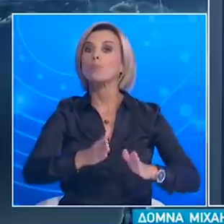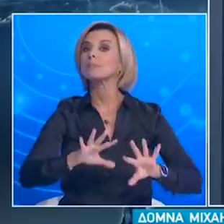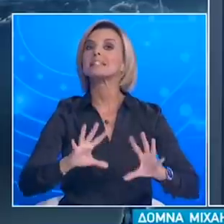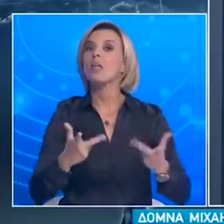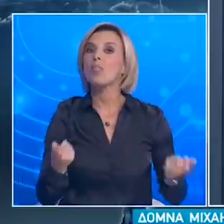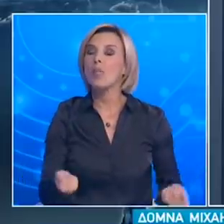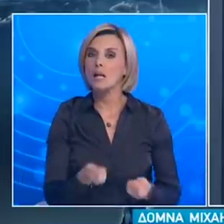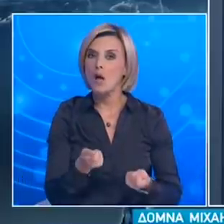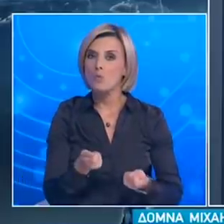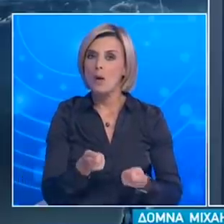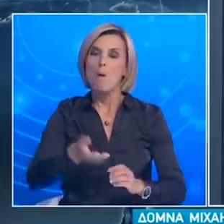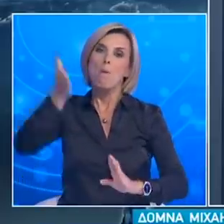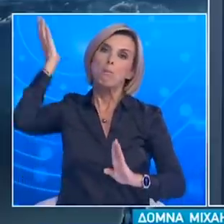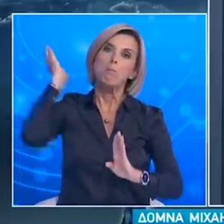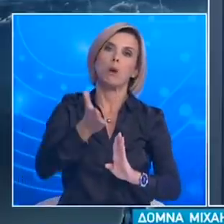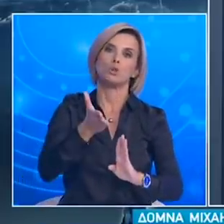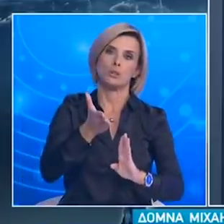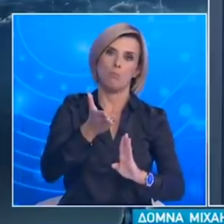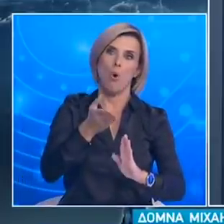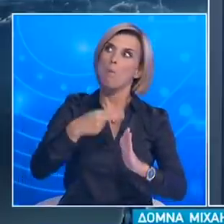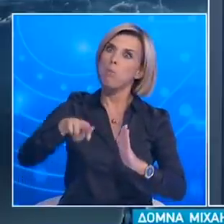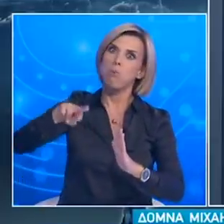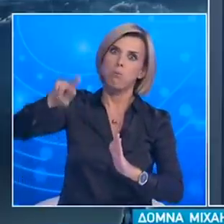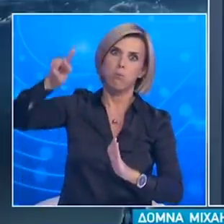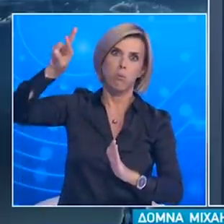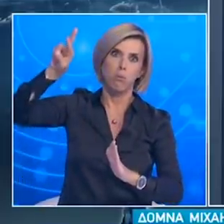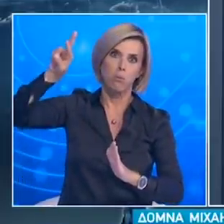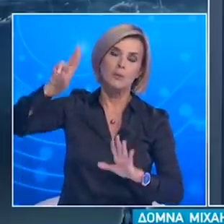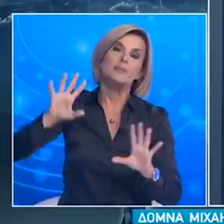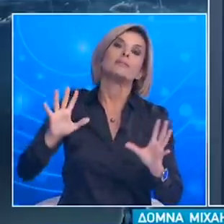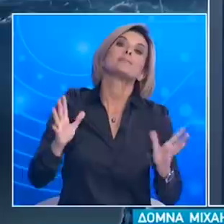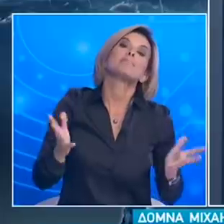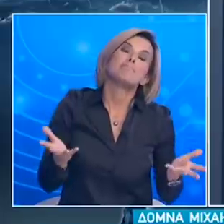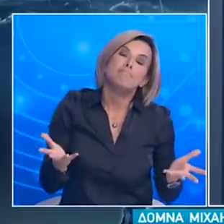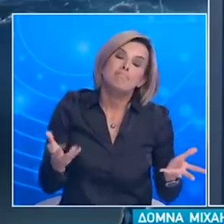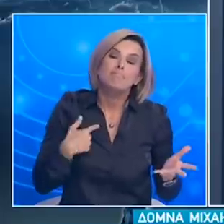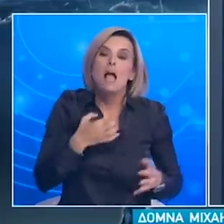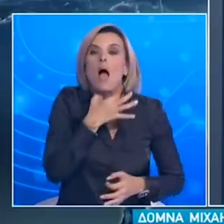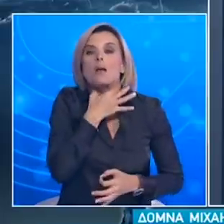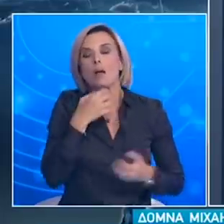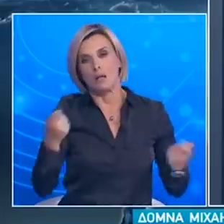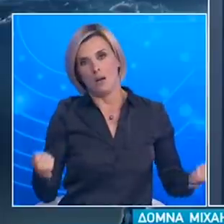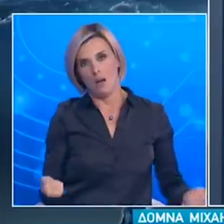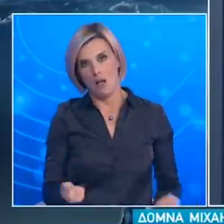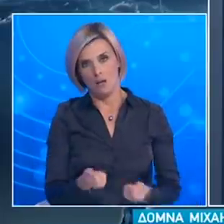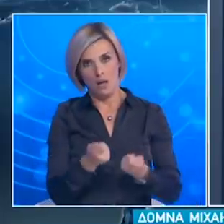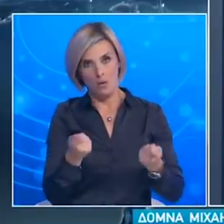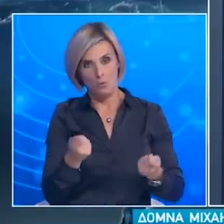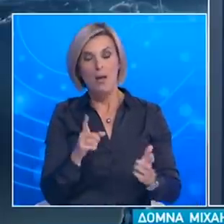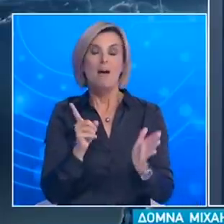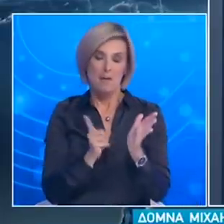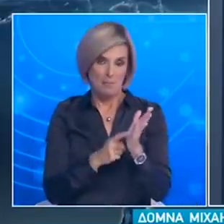Αν και οι έλεγχοι αυτοί έχουν προτίστως προληπτικό χαρακτήρα είναι σημαντικό για όλους να